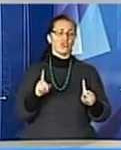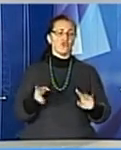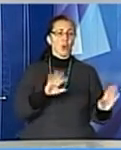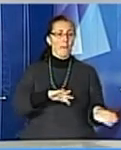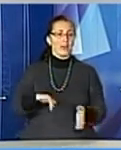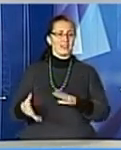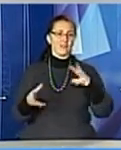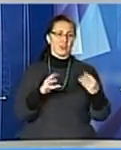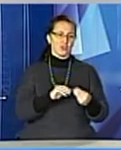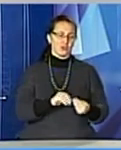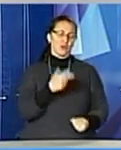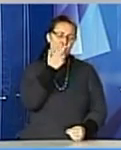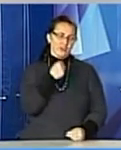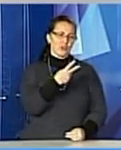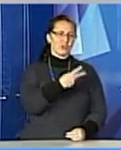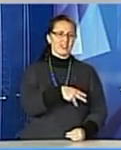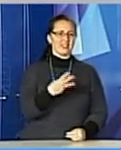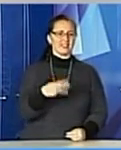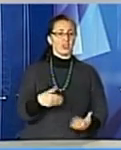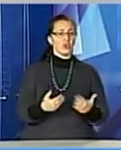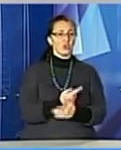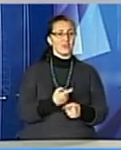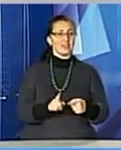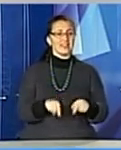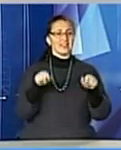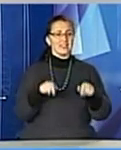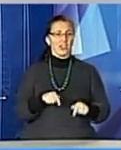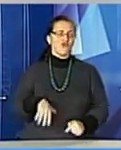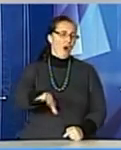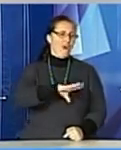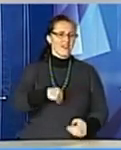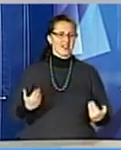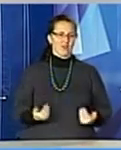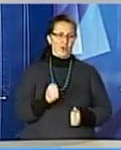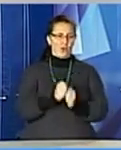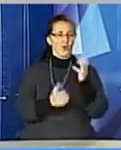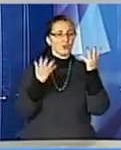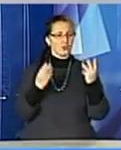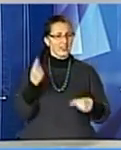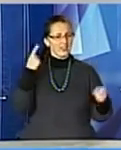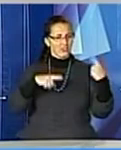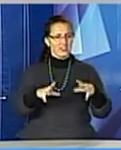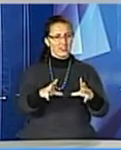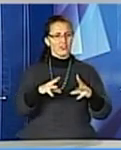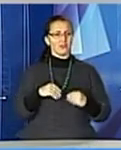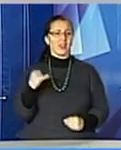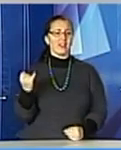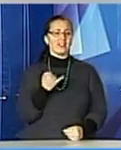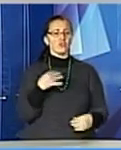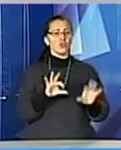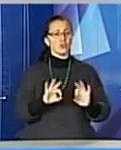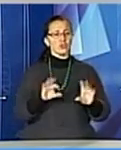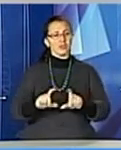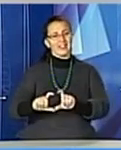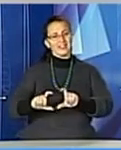підсумуємо звично о 20.30. Новини це течі. Всі ми живемо щодня. Творіть їх разом із нами. Свої історії розповідайте